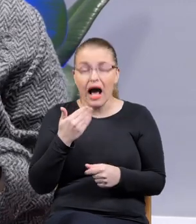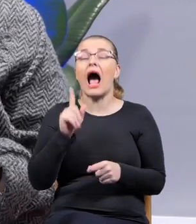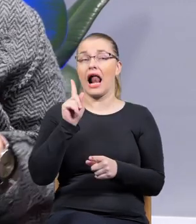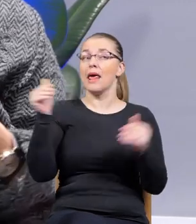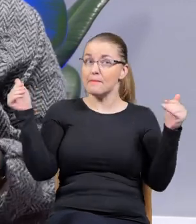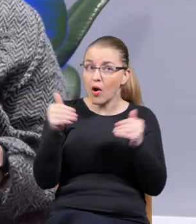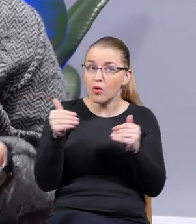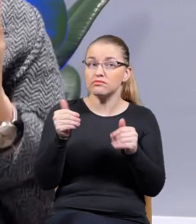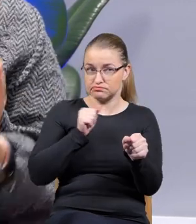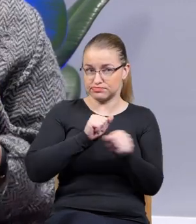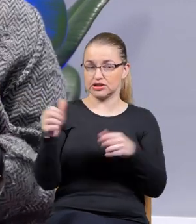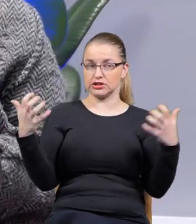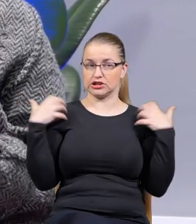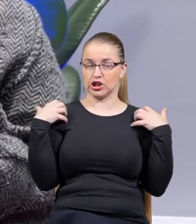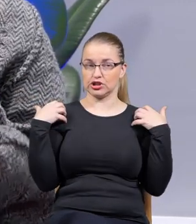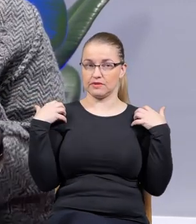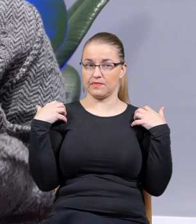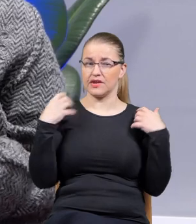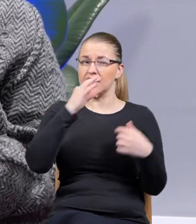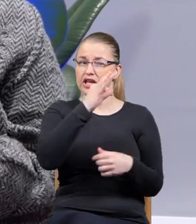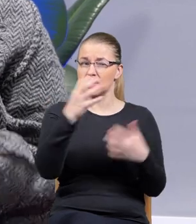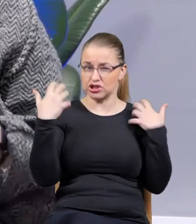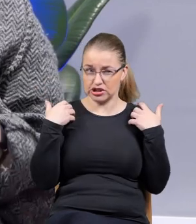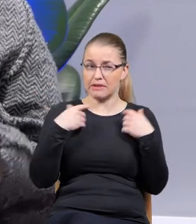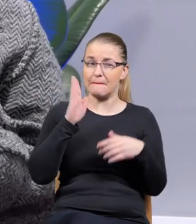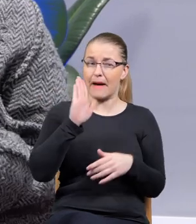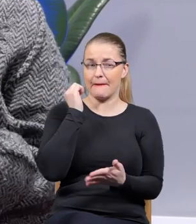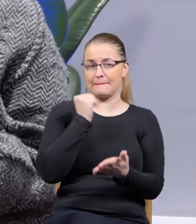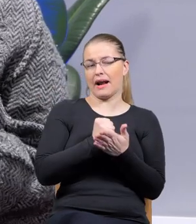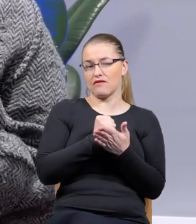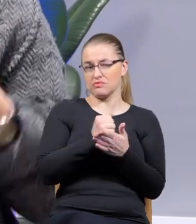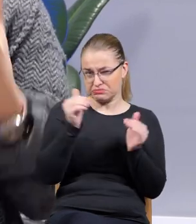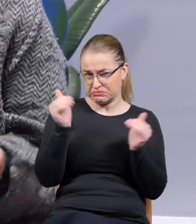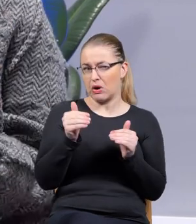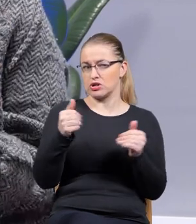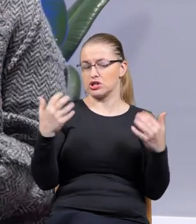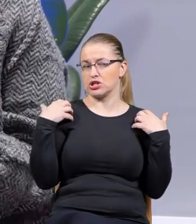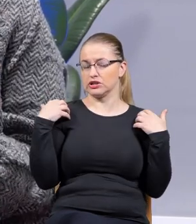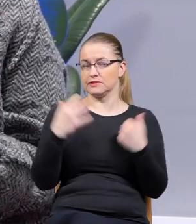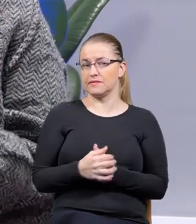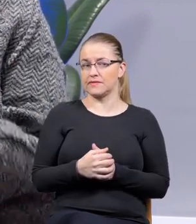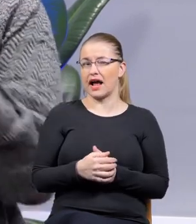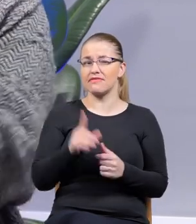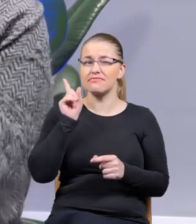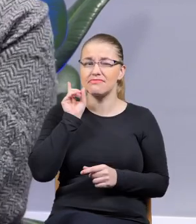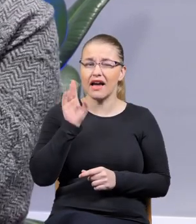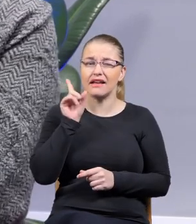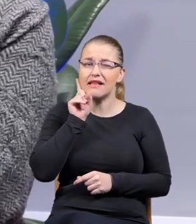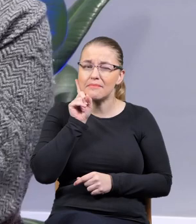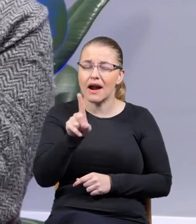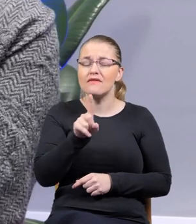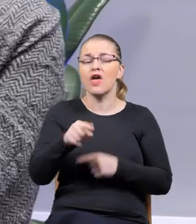istnieć, czyli jakby ich istnienie jest uprawnione. Ale w gruncie rzeczy opowiadamy historię, prawda? Martin